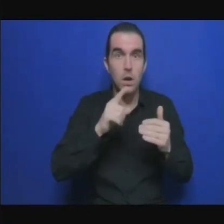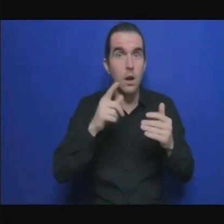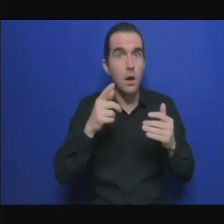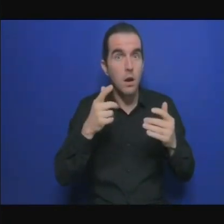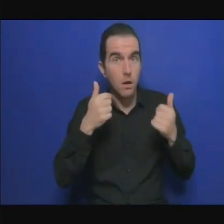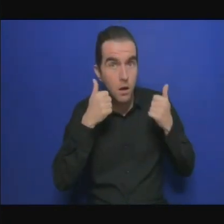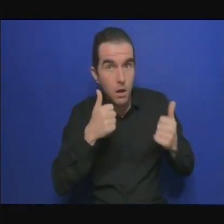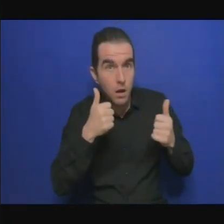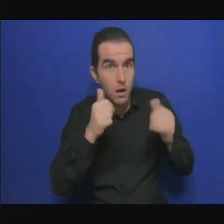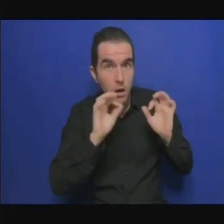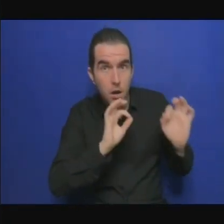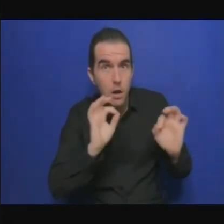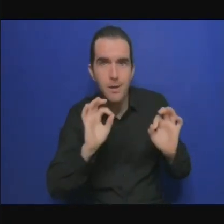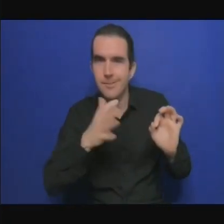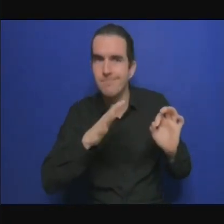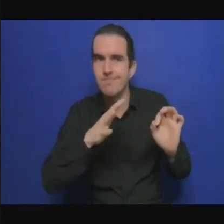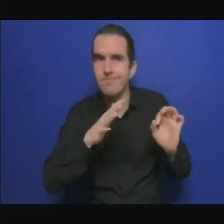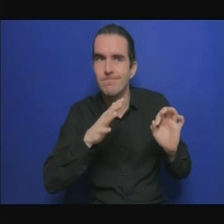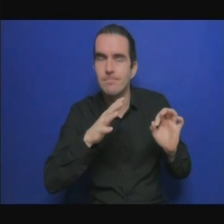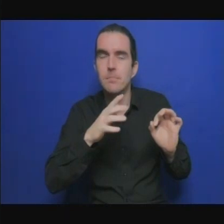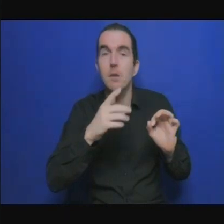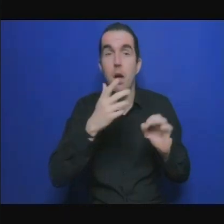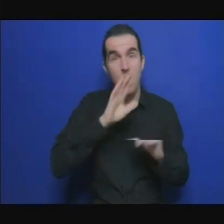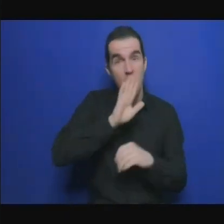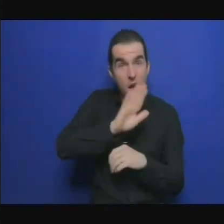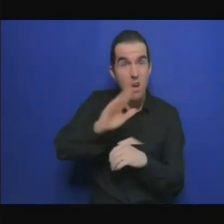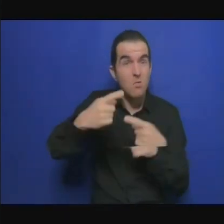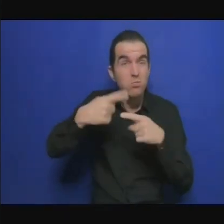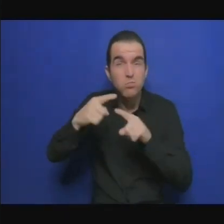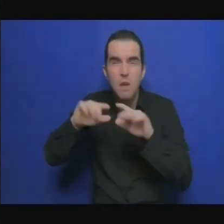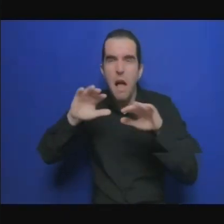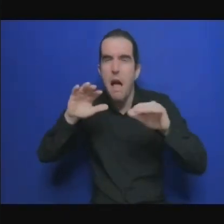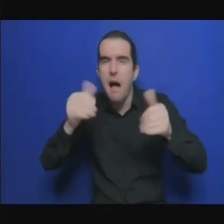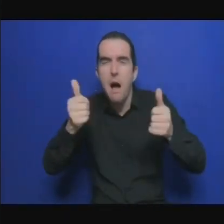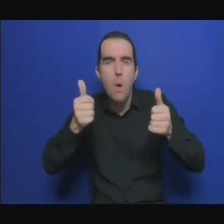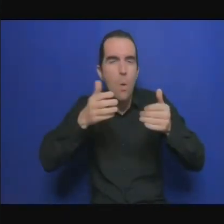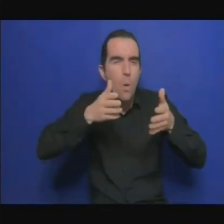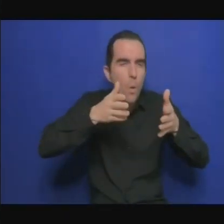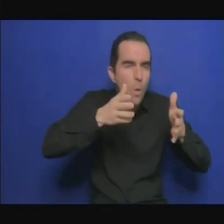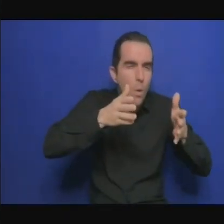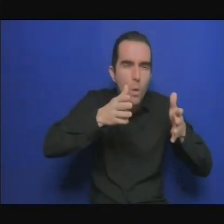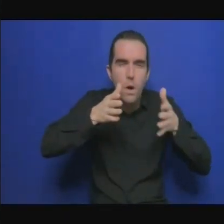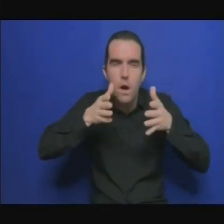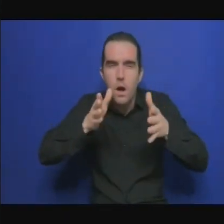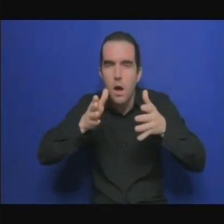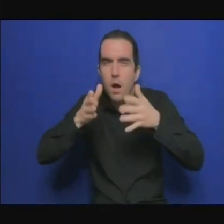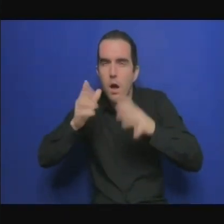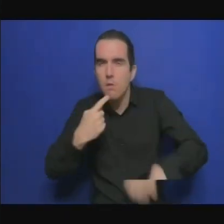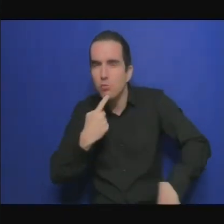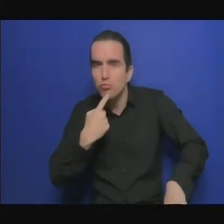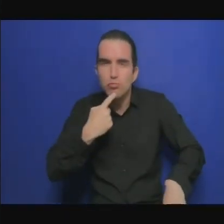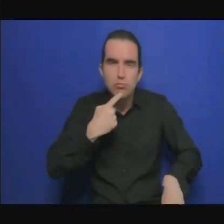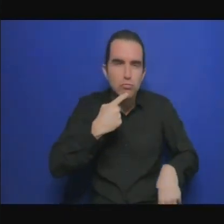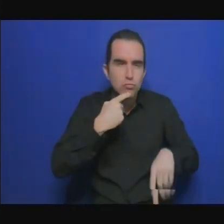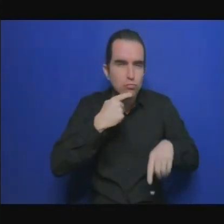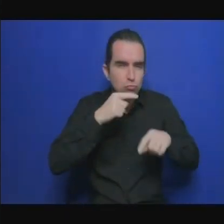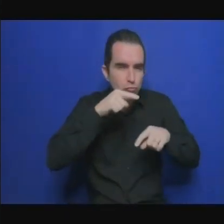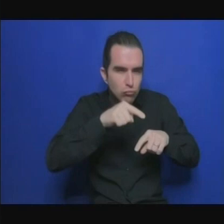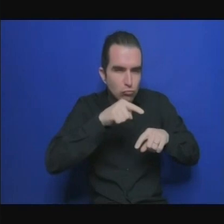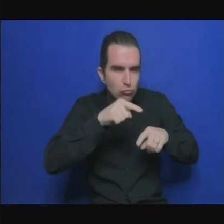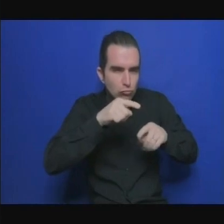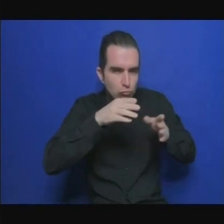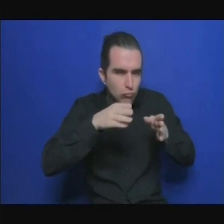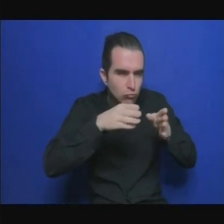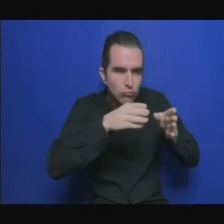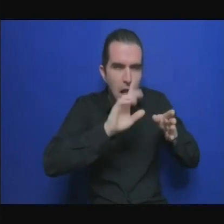déterminée donc la première étape va consister à identifier des catégories des secteurs donc là on a le